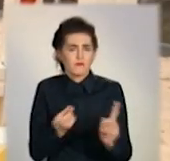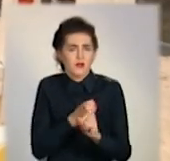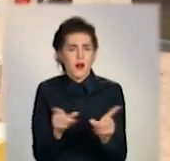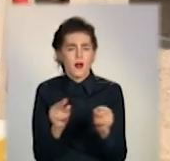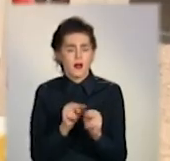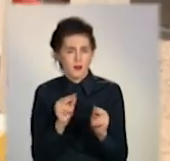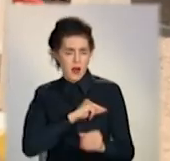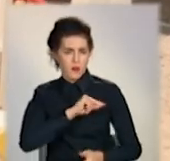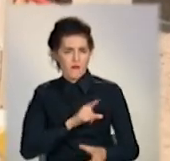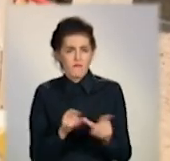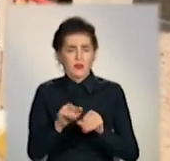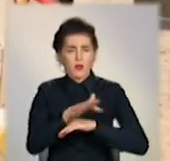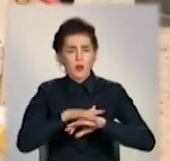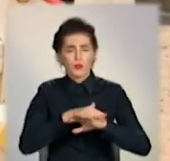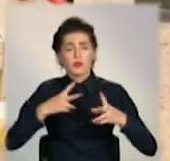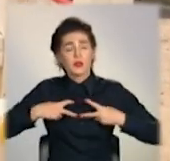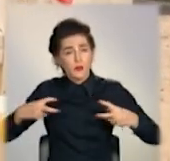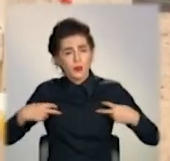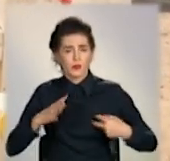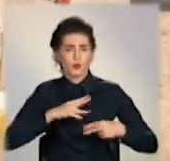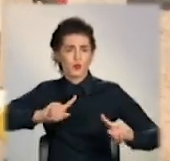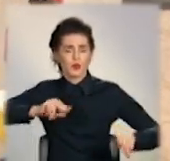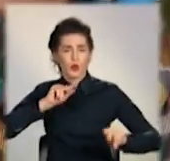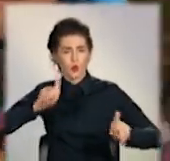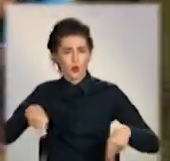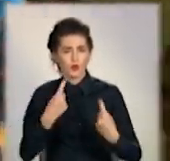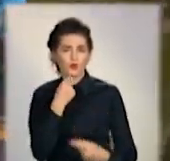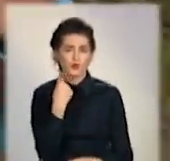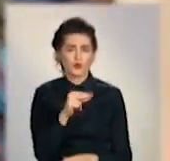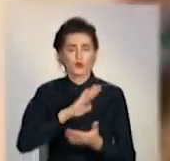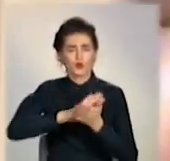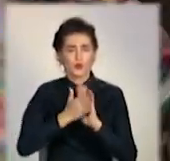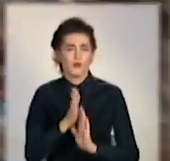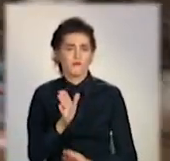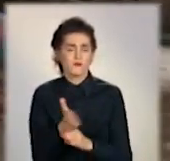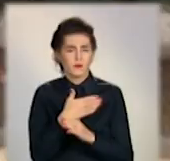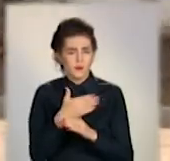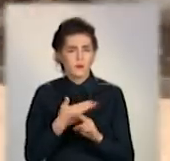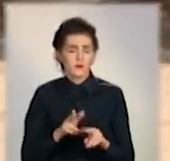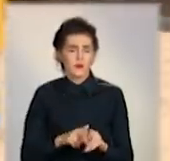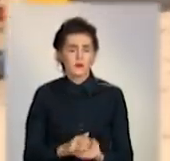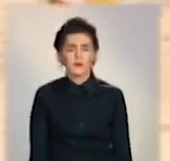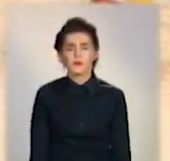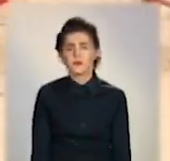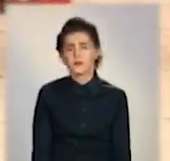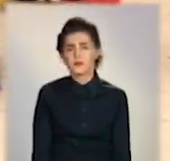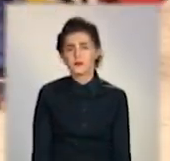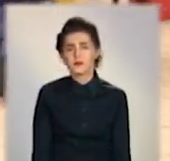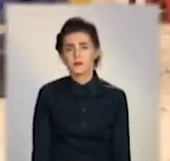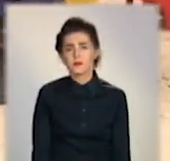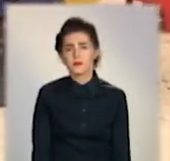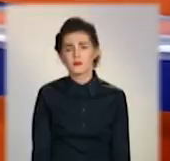народними депутатами, аби покращувати умови життя в містах України. Карина Анциферова, Владислав Борисов, телеканал «Донбас».